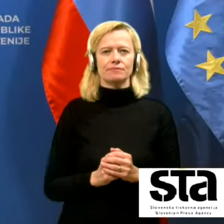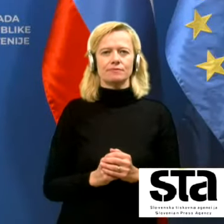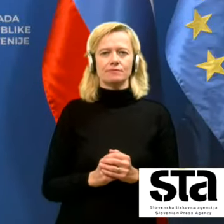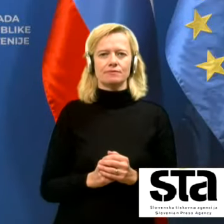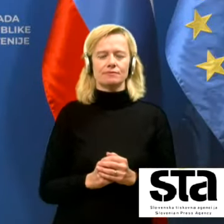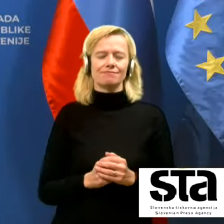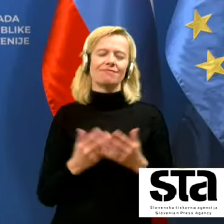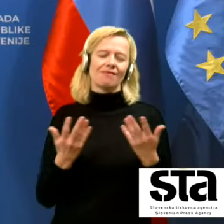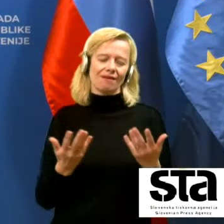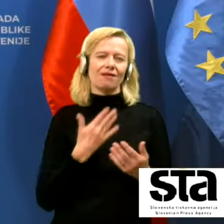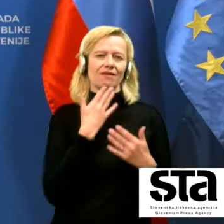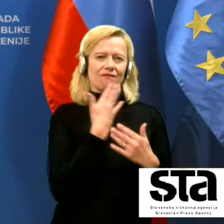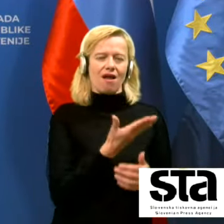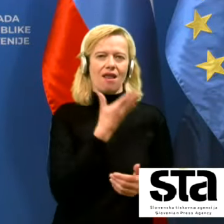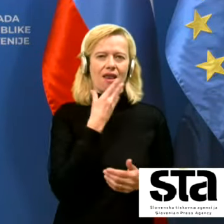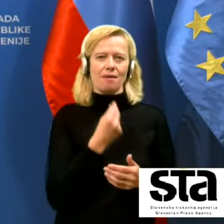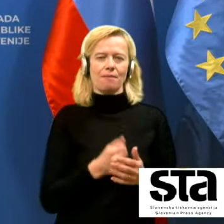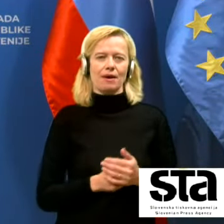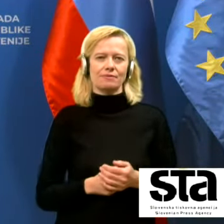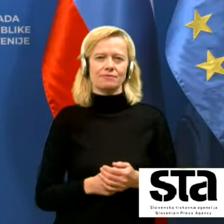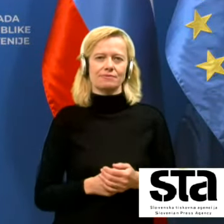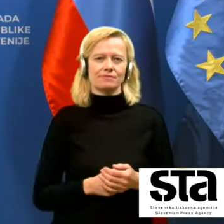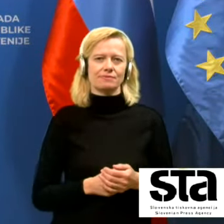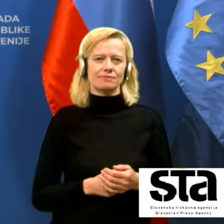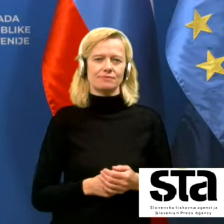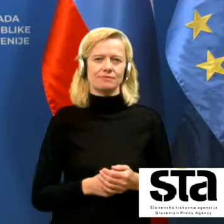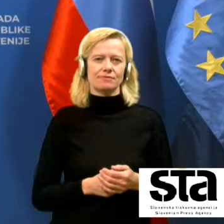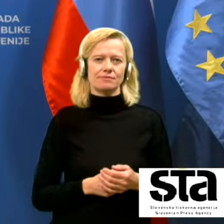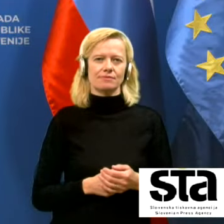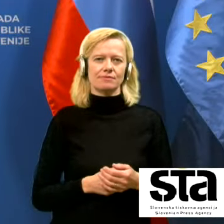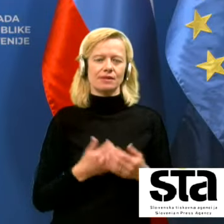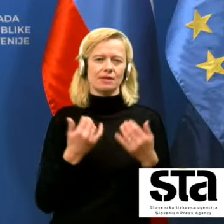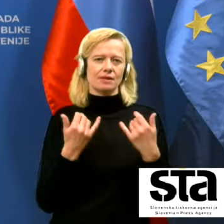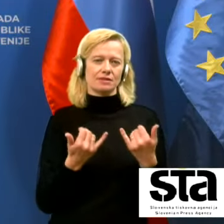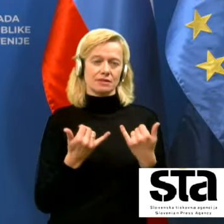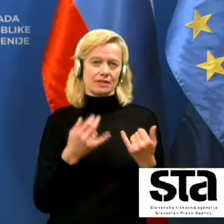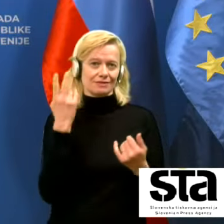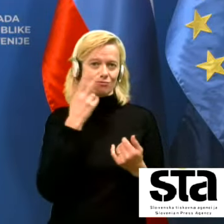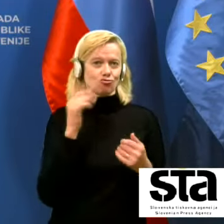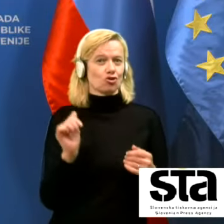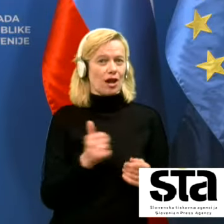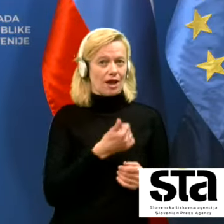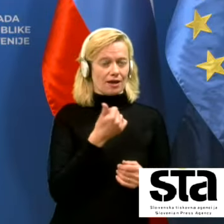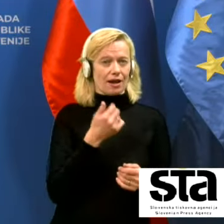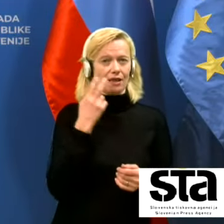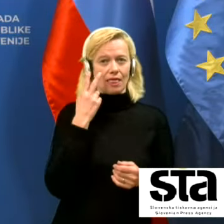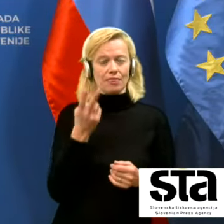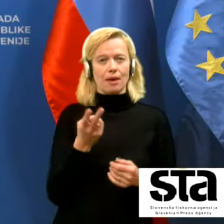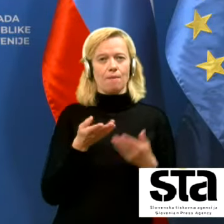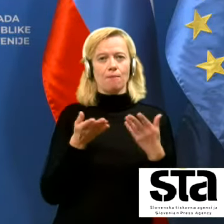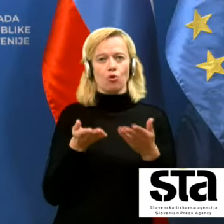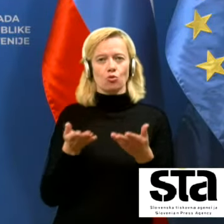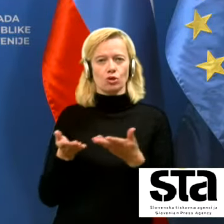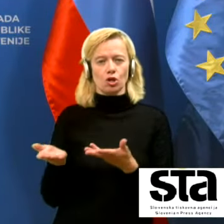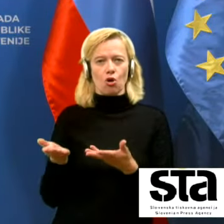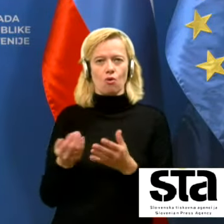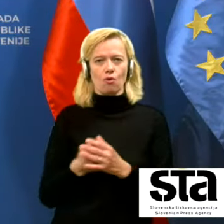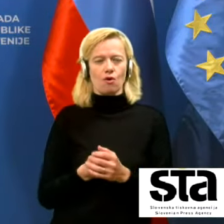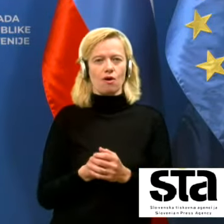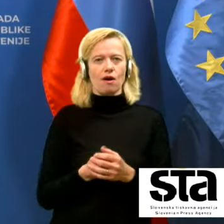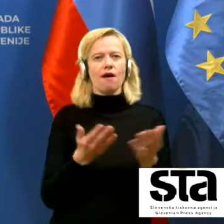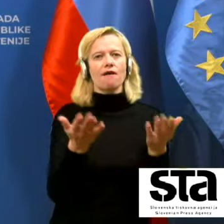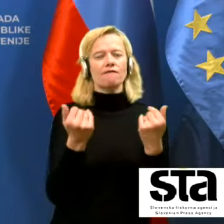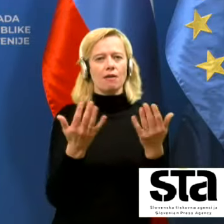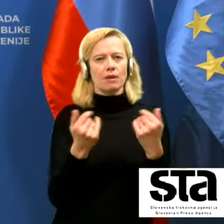Ja, hvala lepa. Zdaj, sveda še enkrat glede ponudnikov, zdaj, vabljeni so sveda